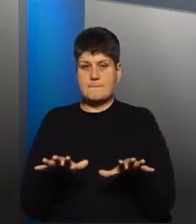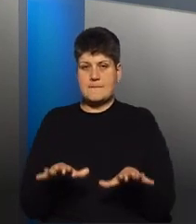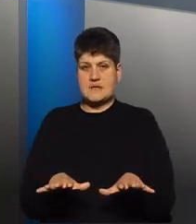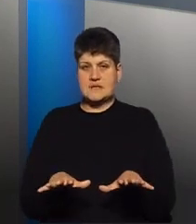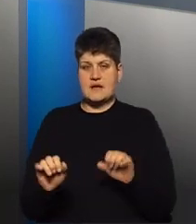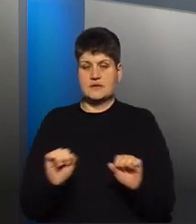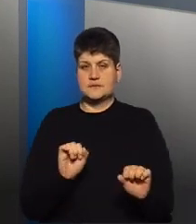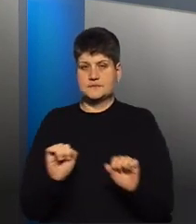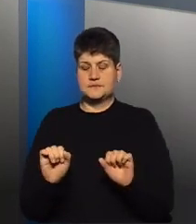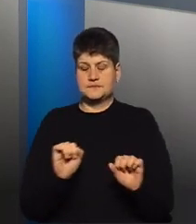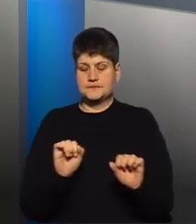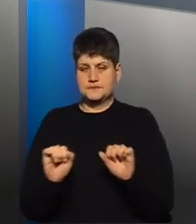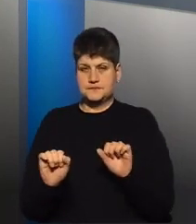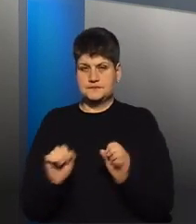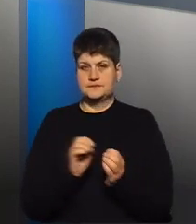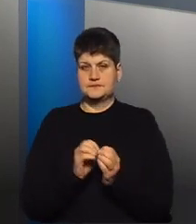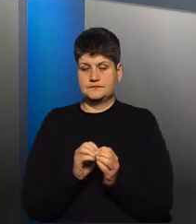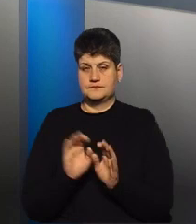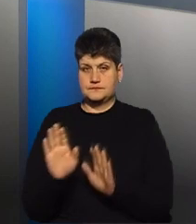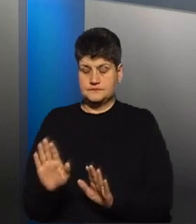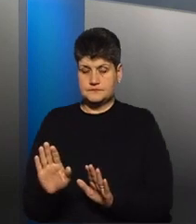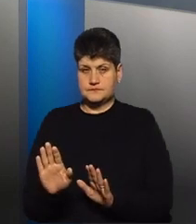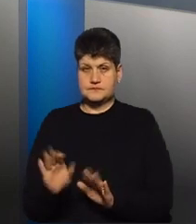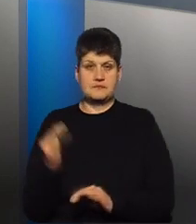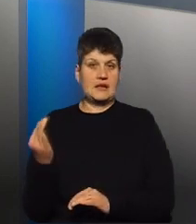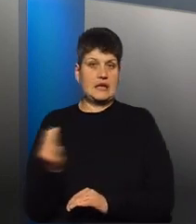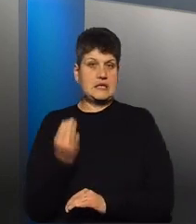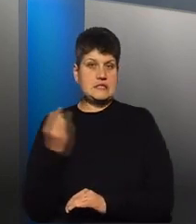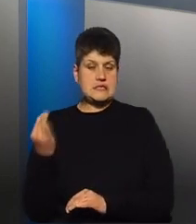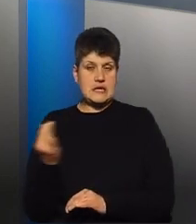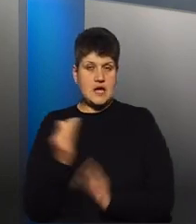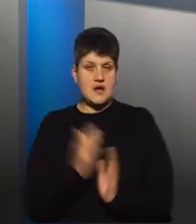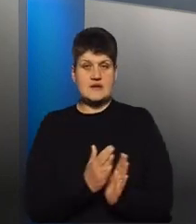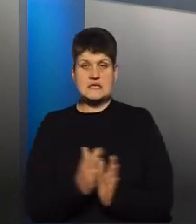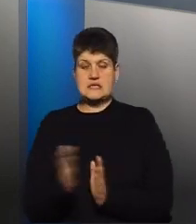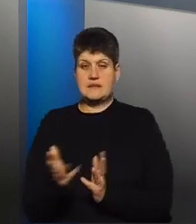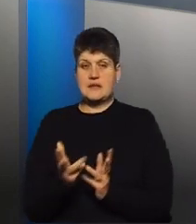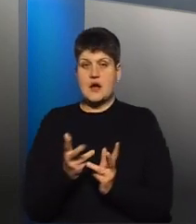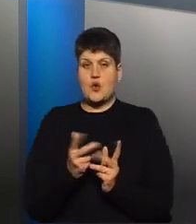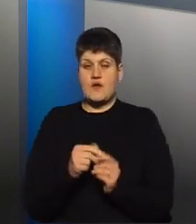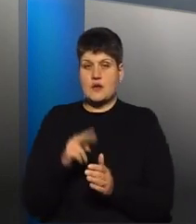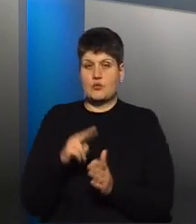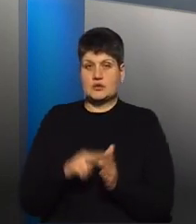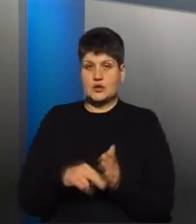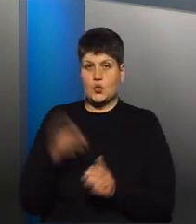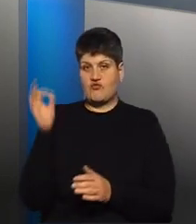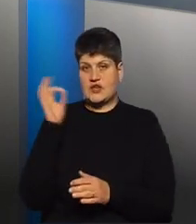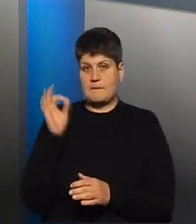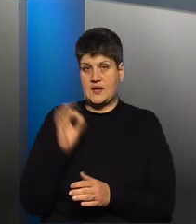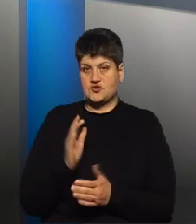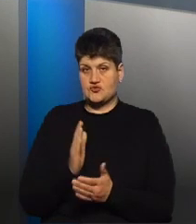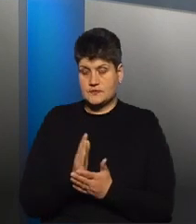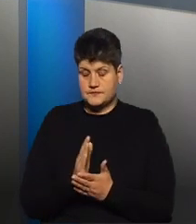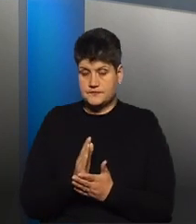на фіксованих ставках. Досить цікава система нарахування податку в Німеччин діє від